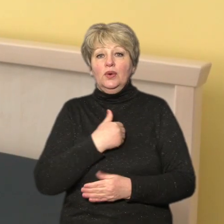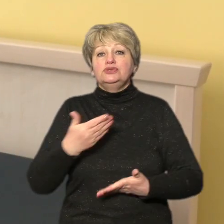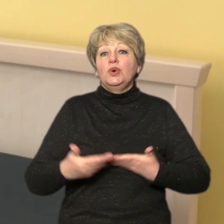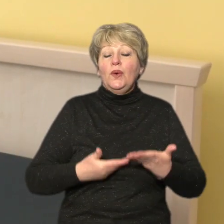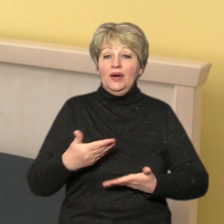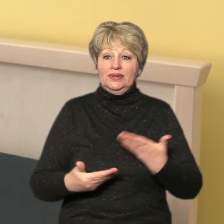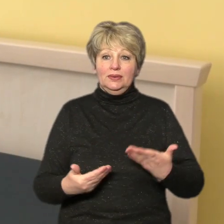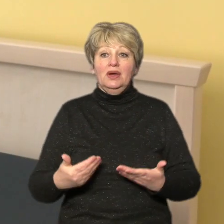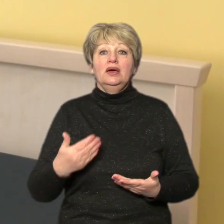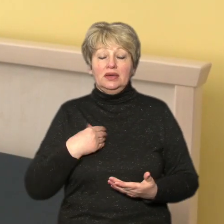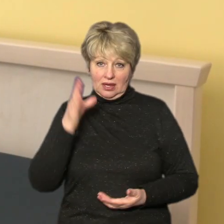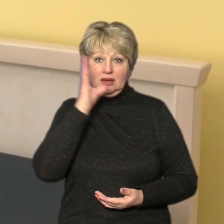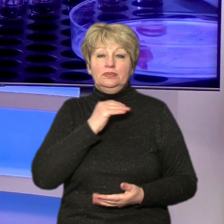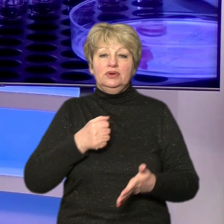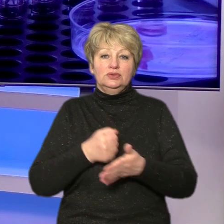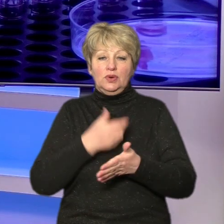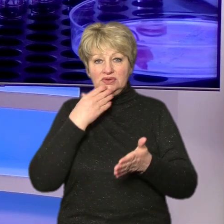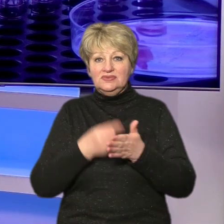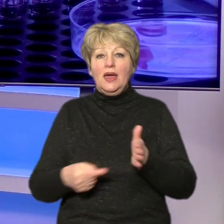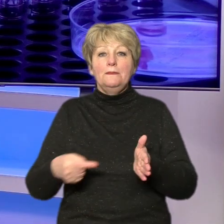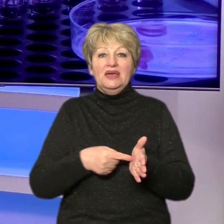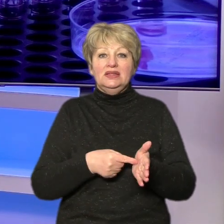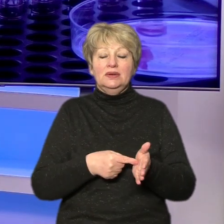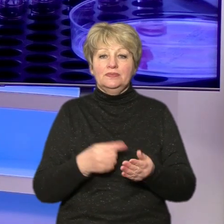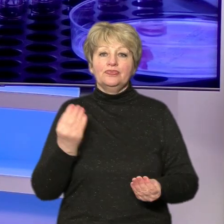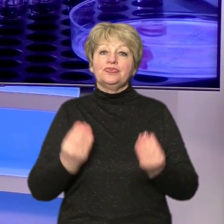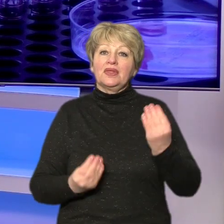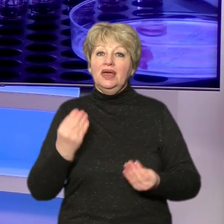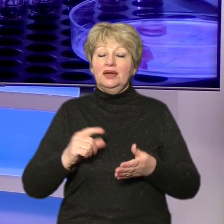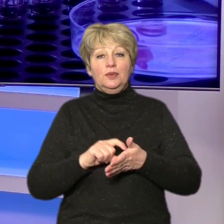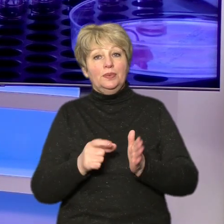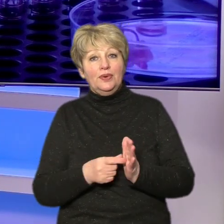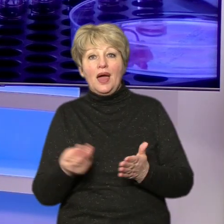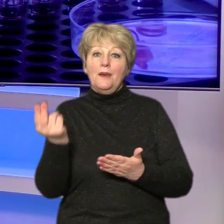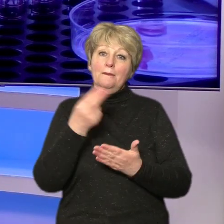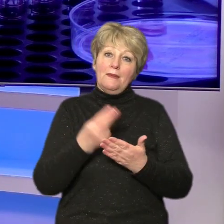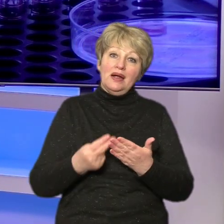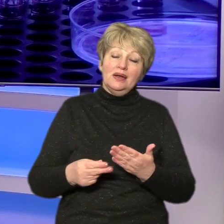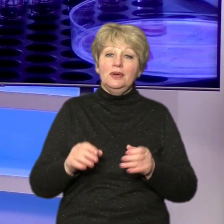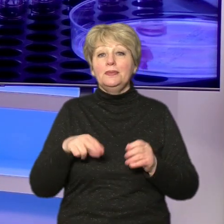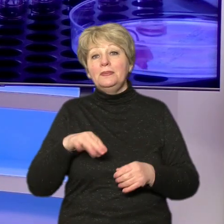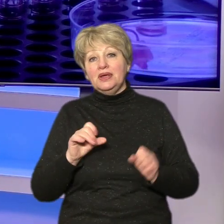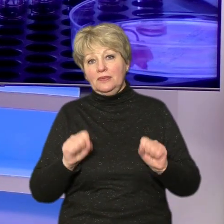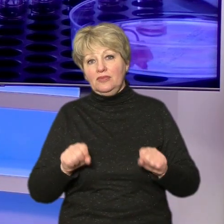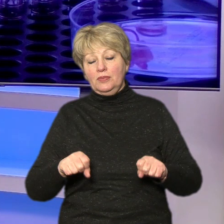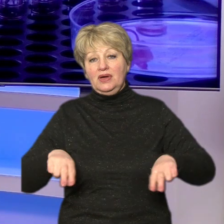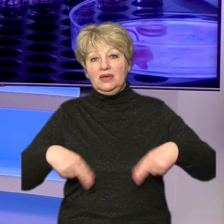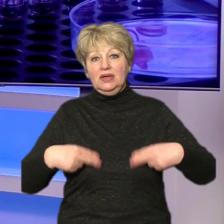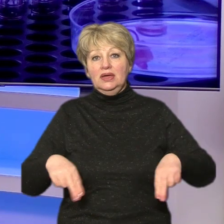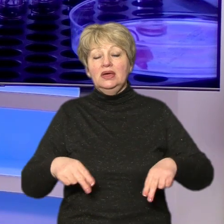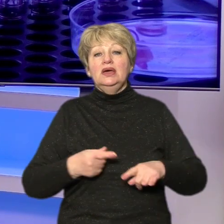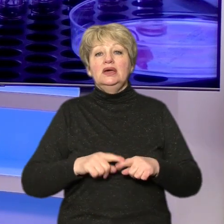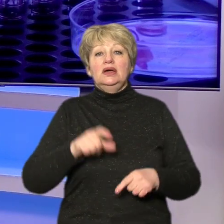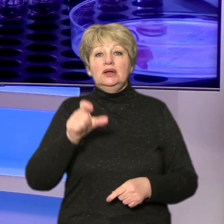я дойду до цієї мети. Граються у палатах, малюють та за можливості танцюють. Пацієнти дитячого центру